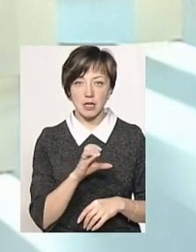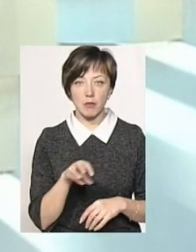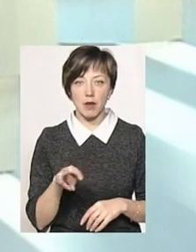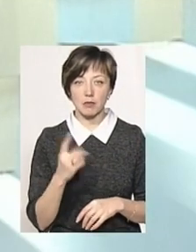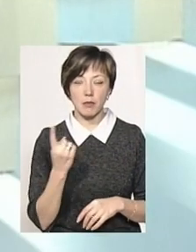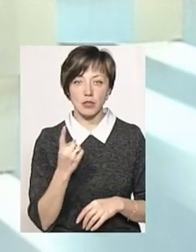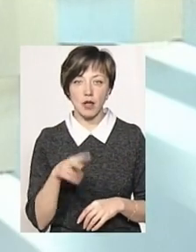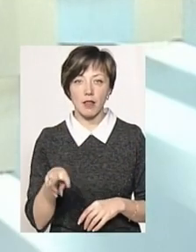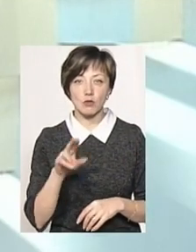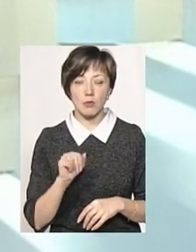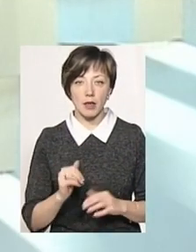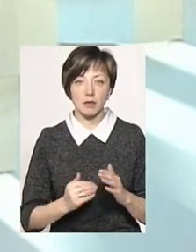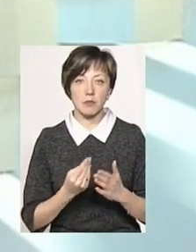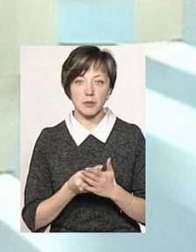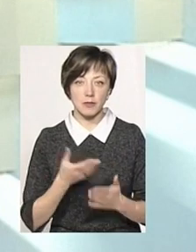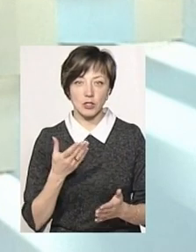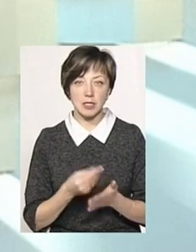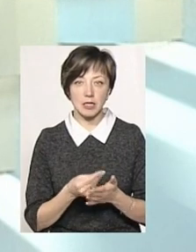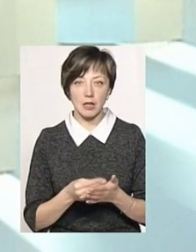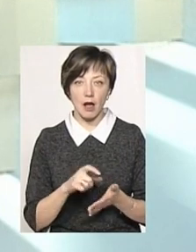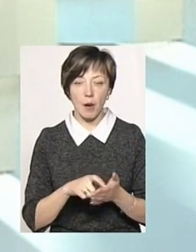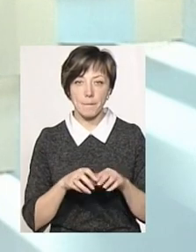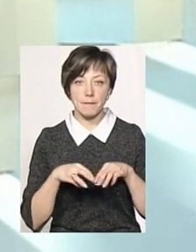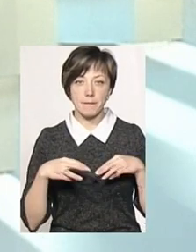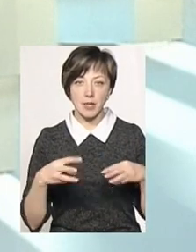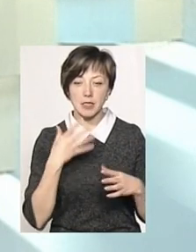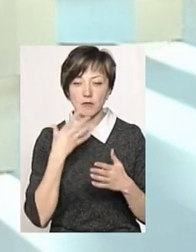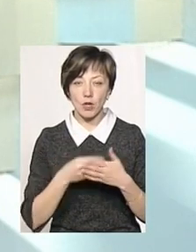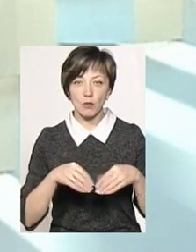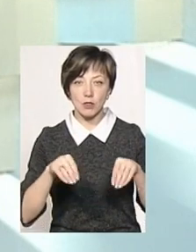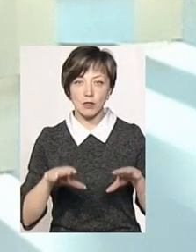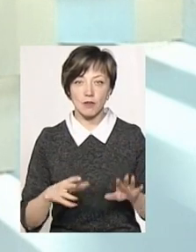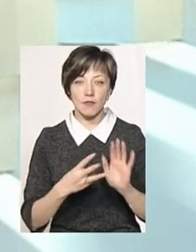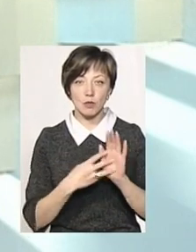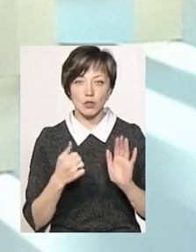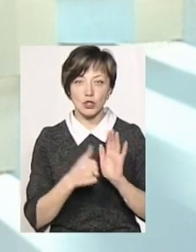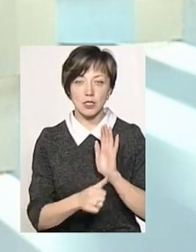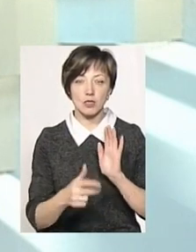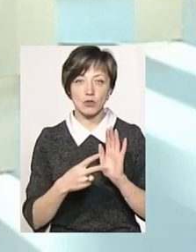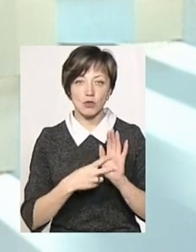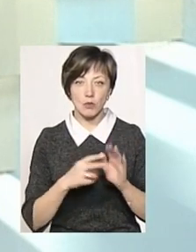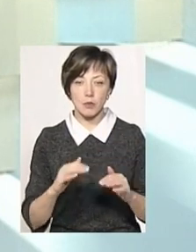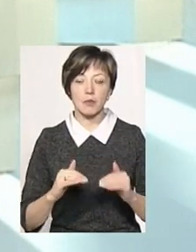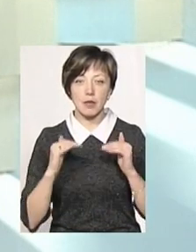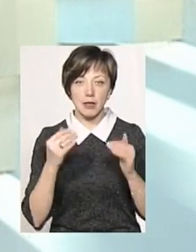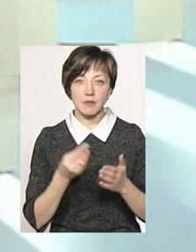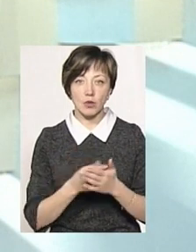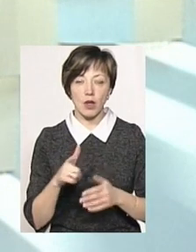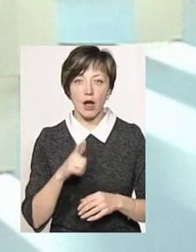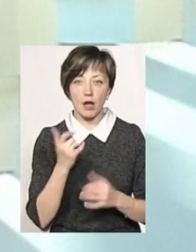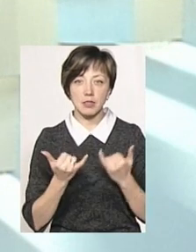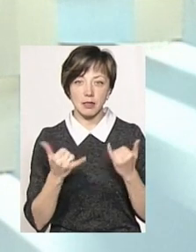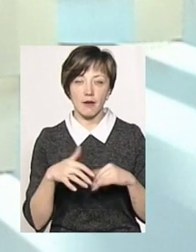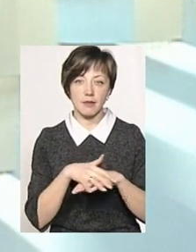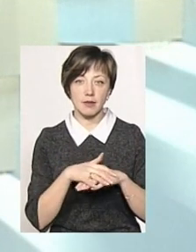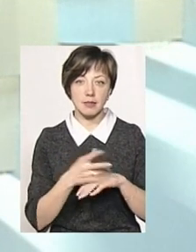з 1 листопада підвищилась ціна Кабмін своєї постанови 867, підняв ціну на газ для